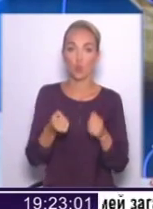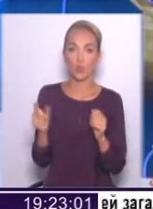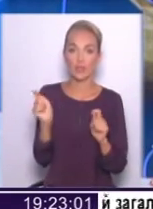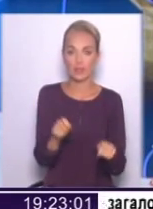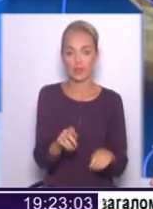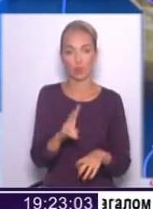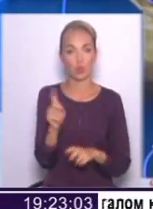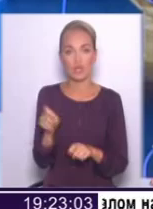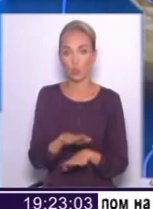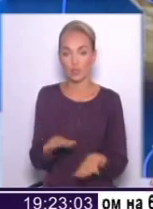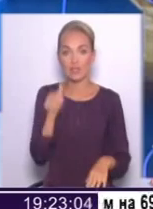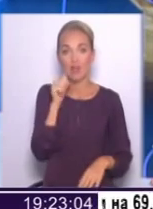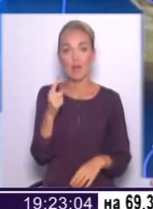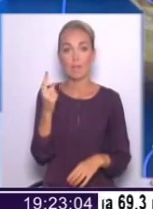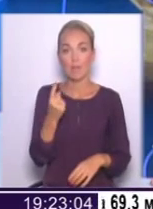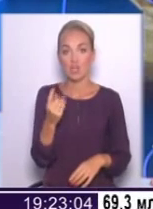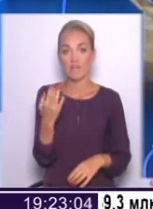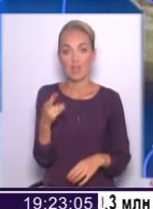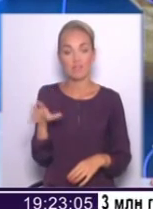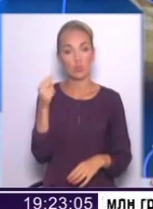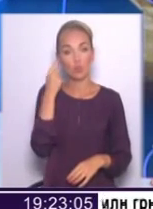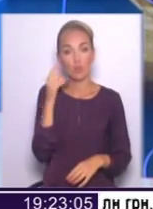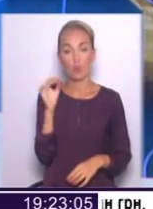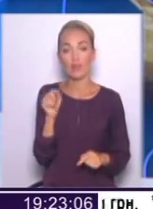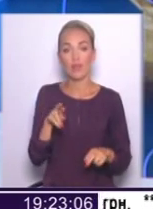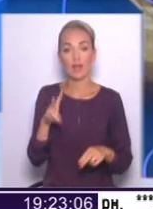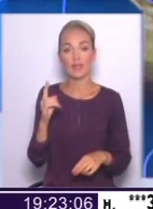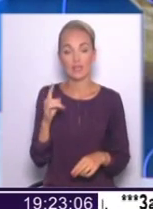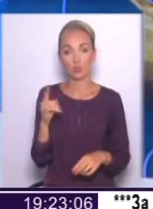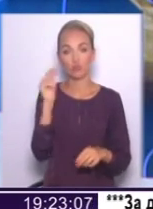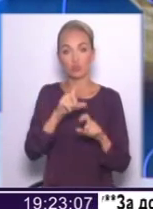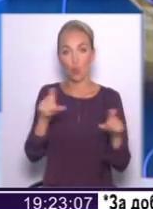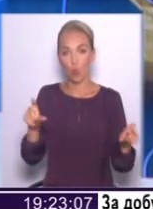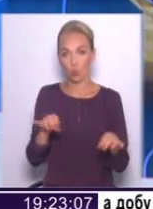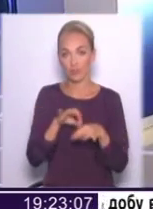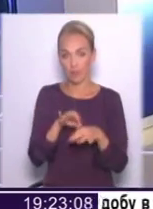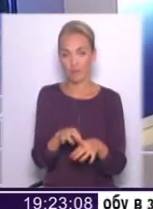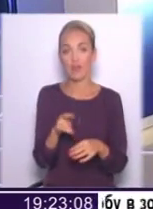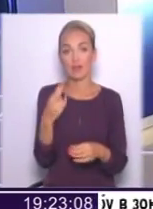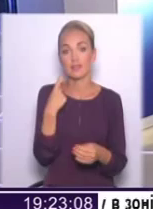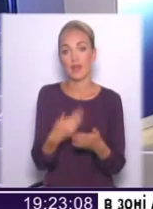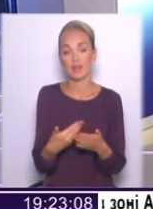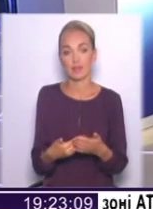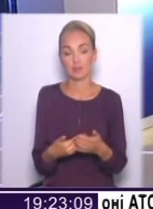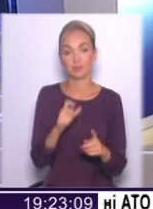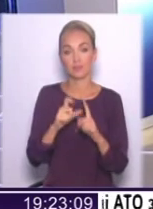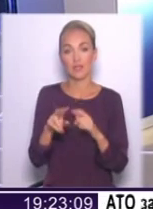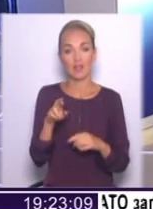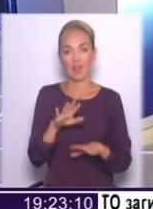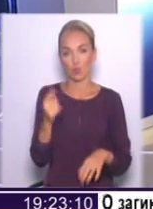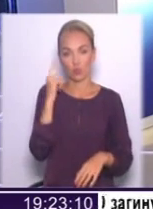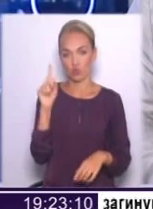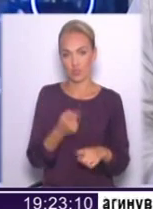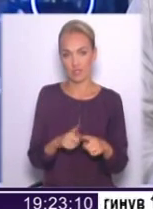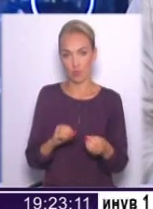доїде. Завтра, перше вересня, всі думають про те, як дитину завтра в школу відправити. От як вам здається, наскільки? Я не думаю, що це якась проблема, тобто,